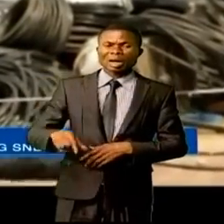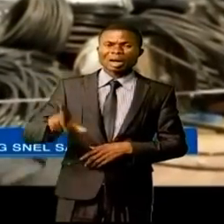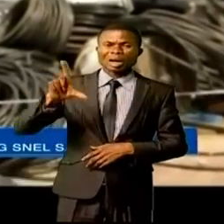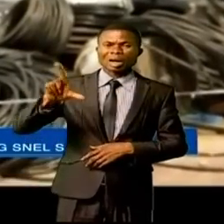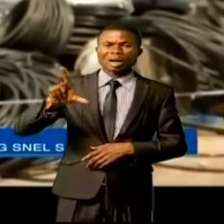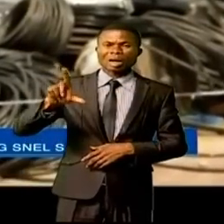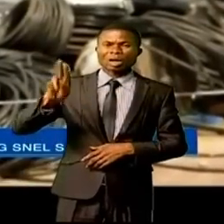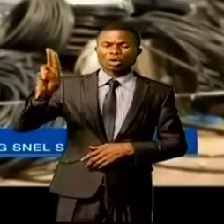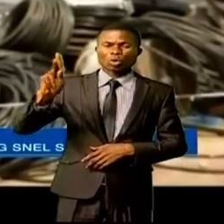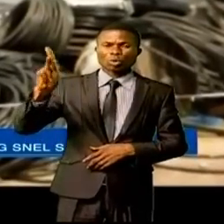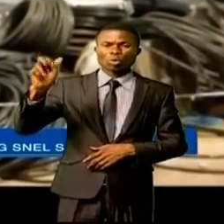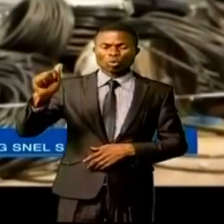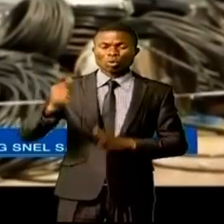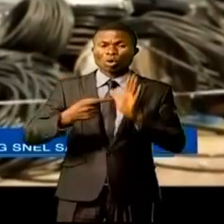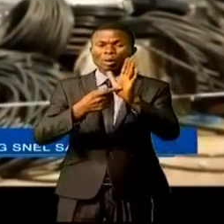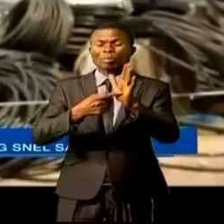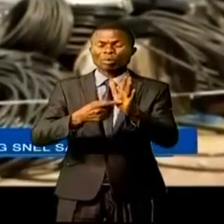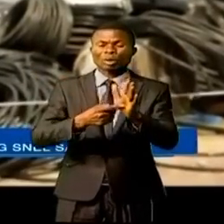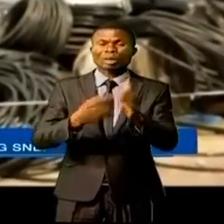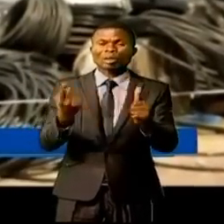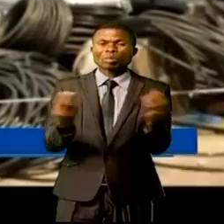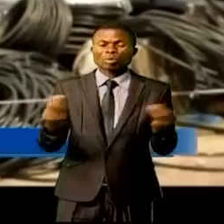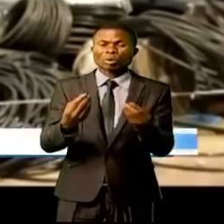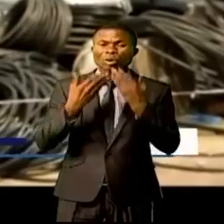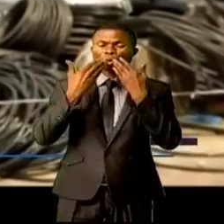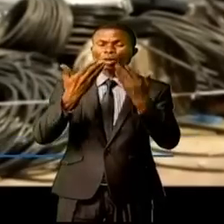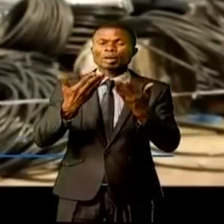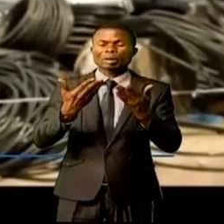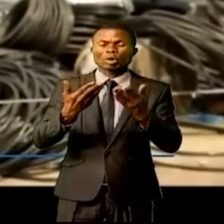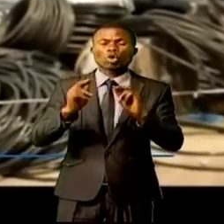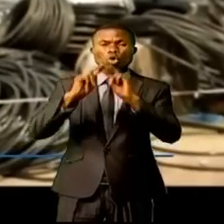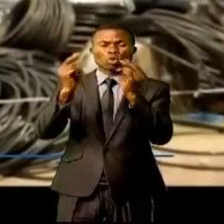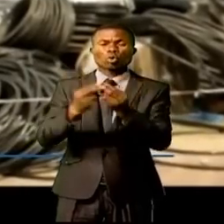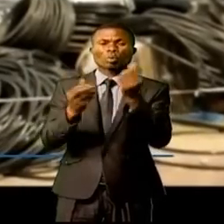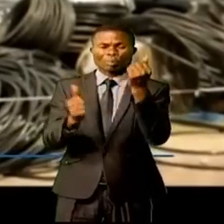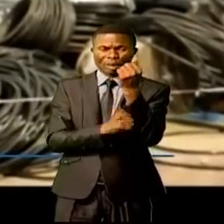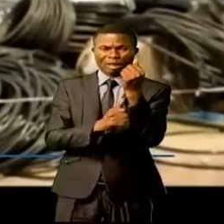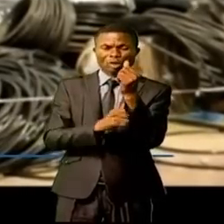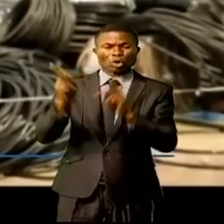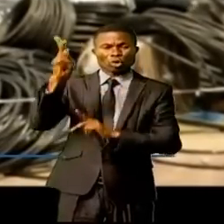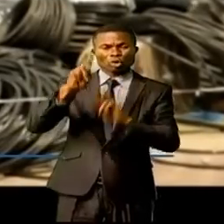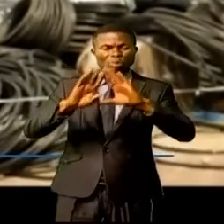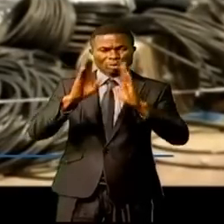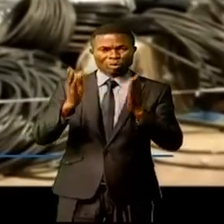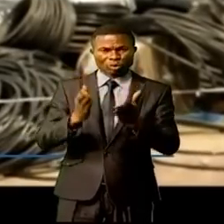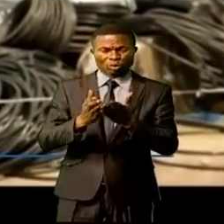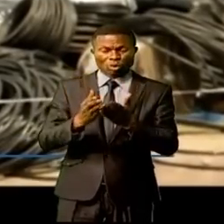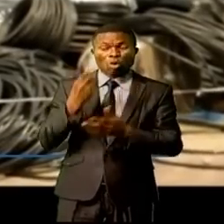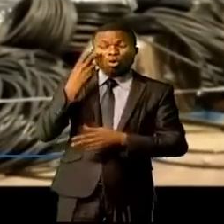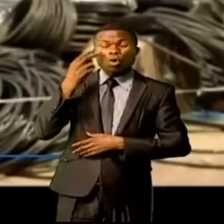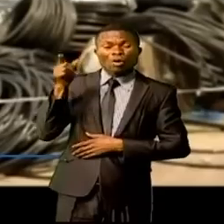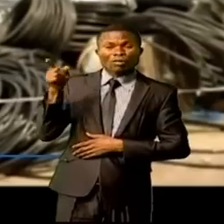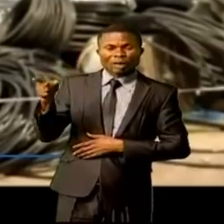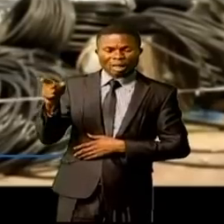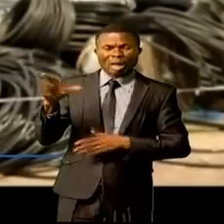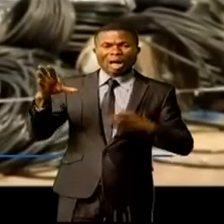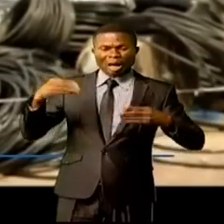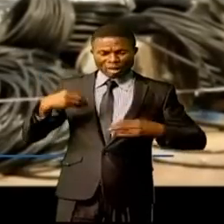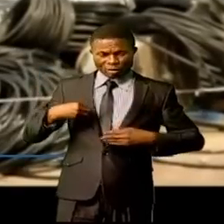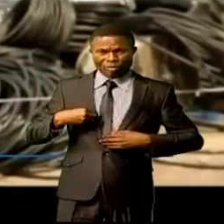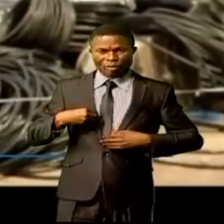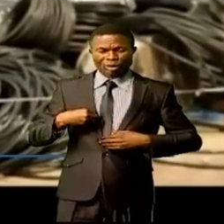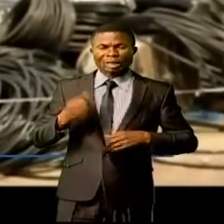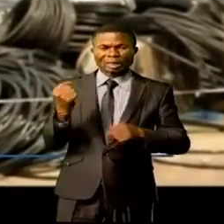nous montrons ce câble pour dire merci à une portion de la population qui a accepté de